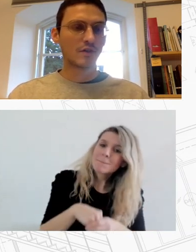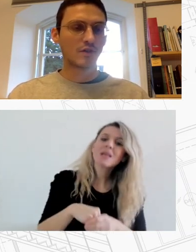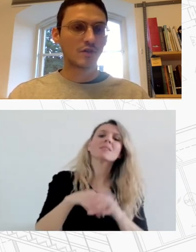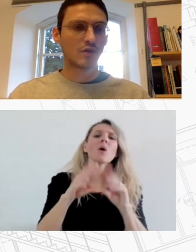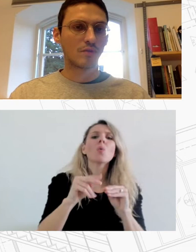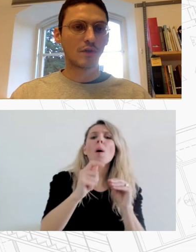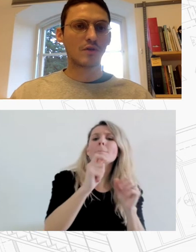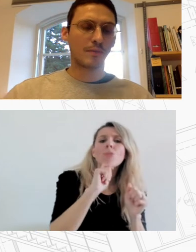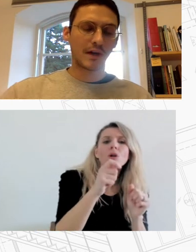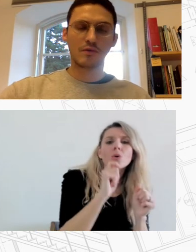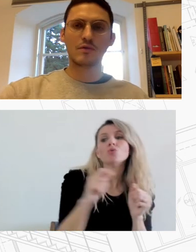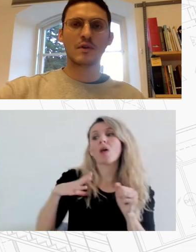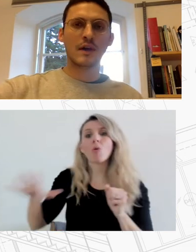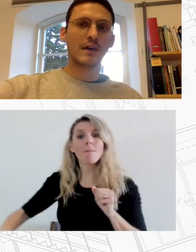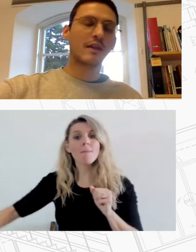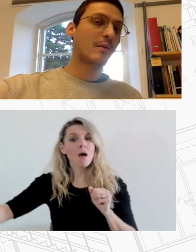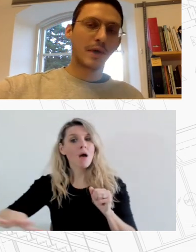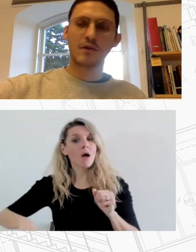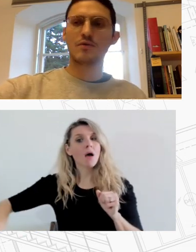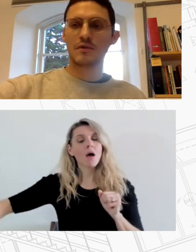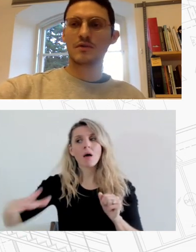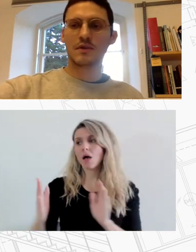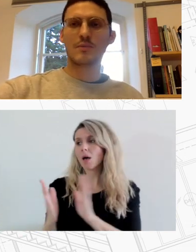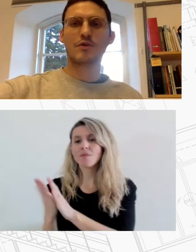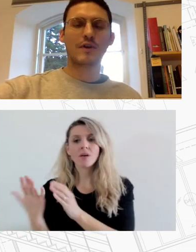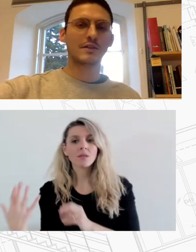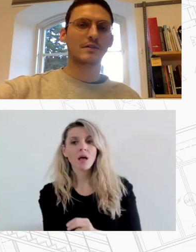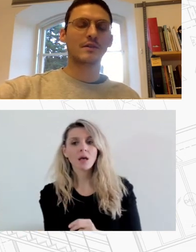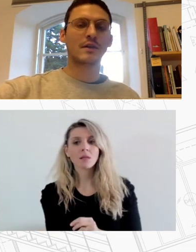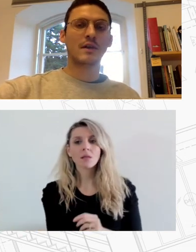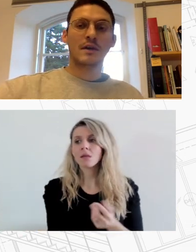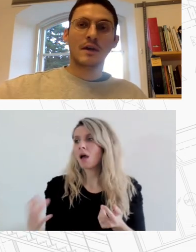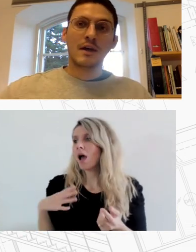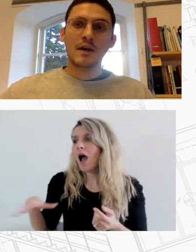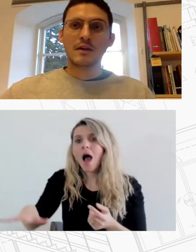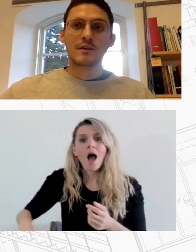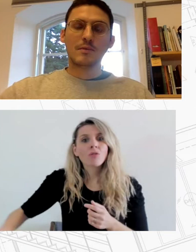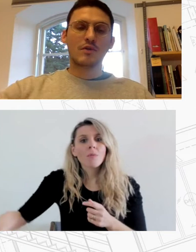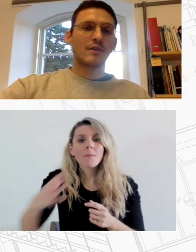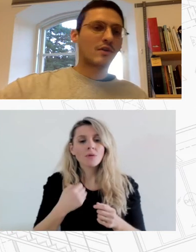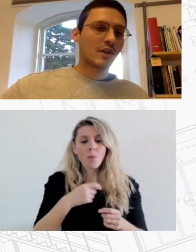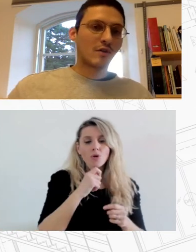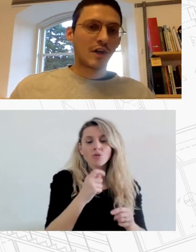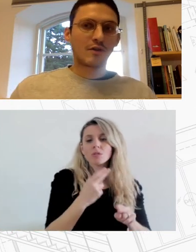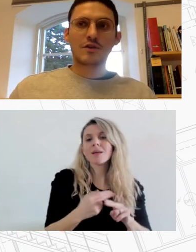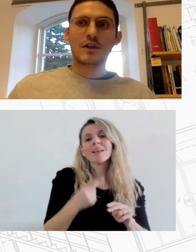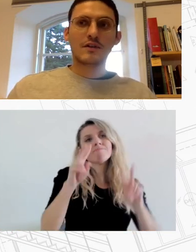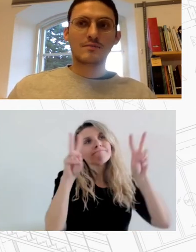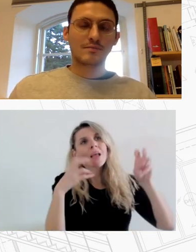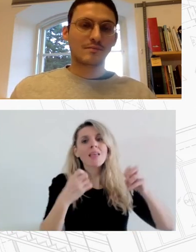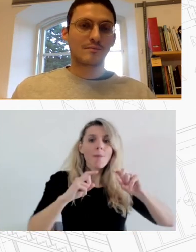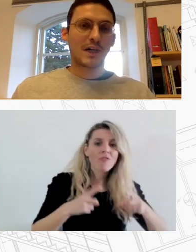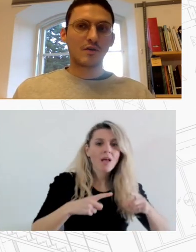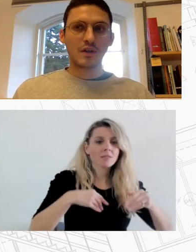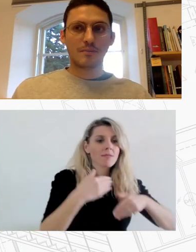τις ζωές των οποίων παίρνουν ή δεν παίρνουν αποφάσεις Σημείο δεύτερο για την ορατότητα